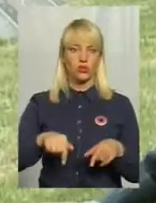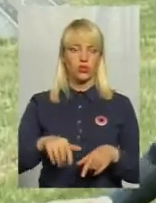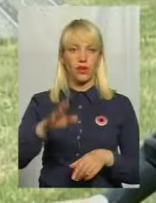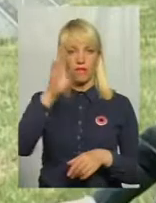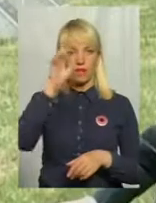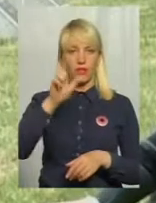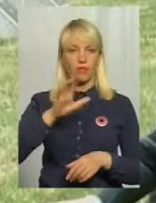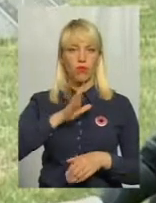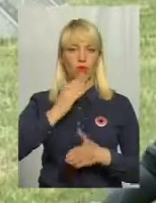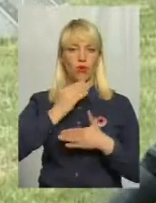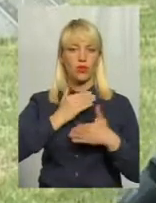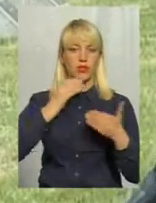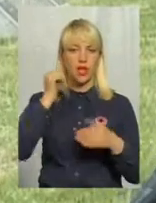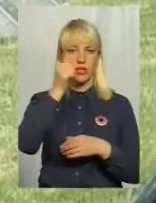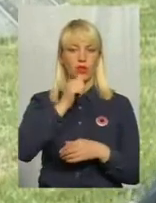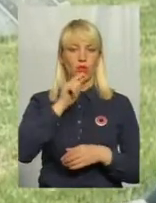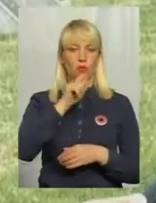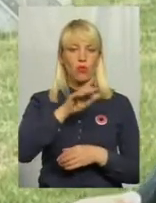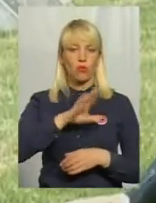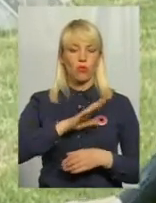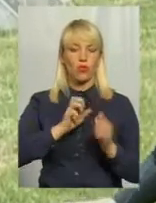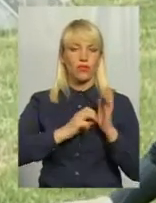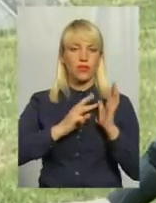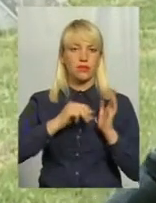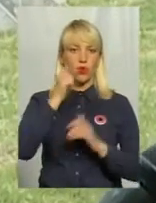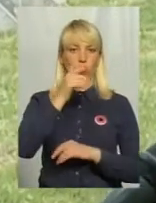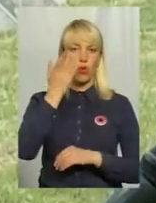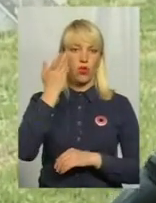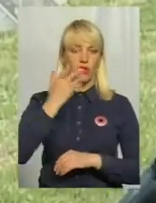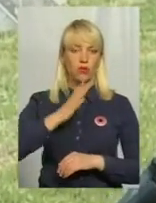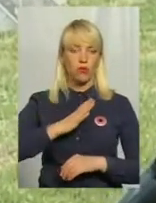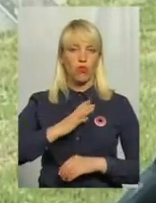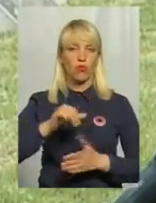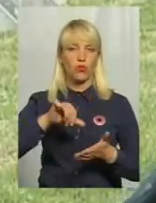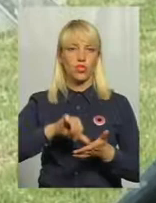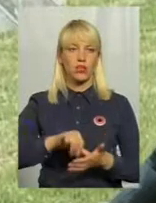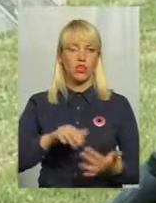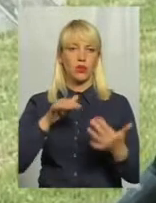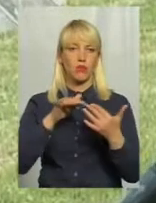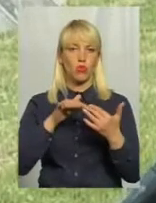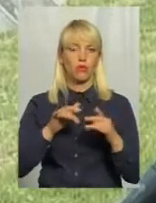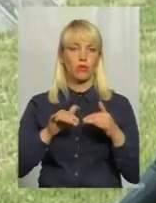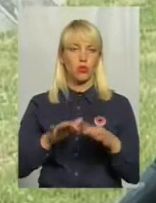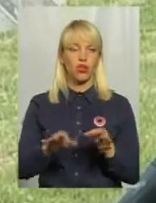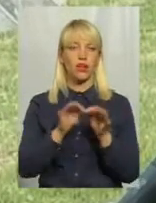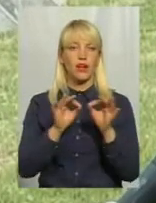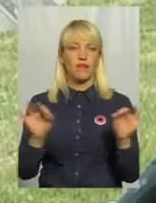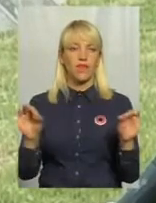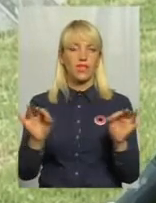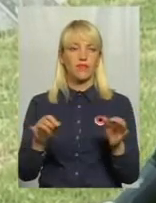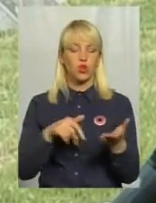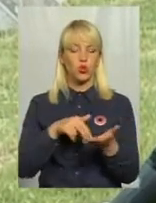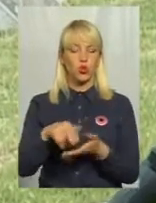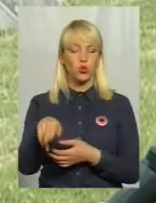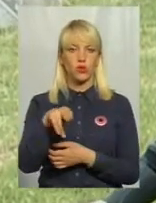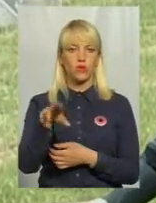в останній рік, тобто йому було 17 років, коли він був учасником бойових подій, визволення дійшов